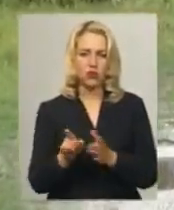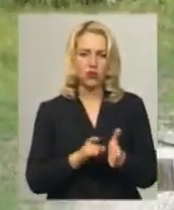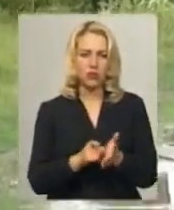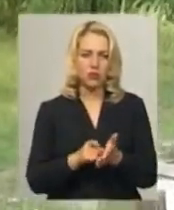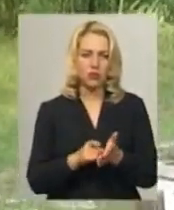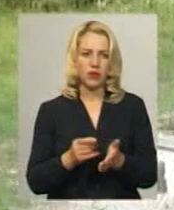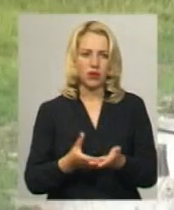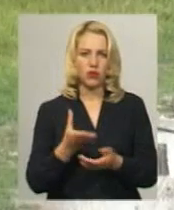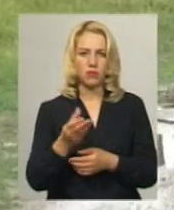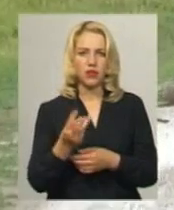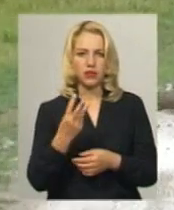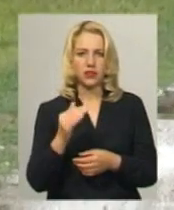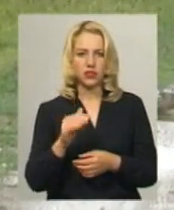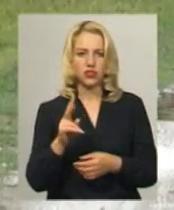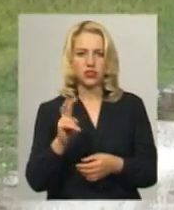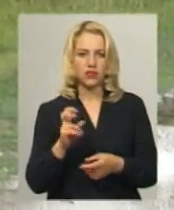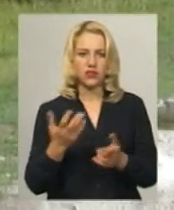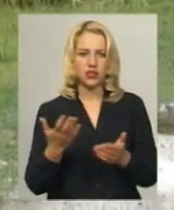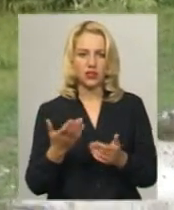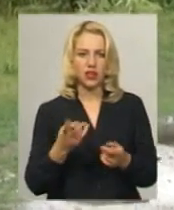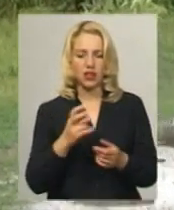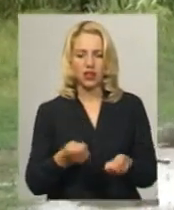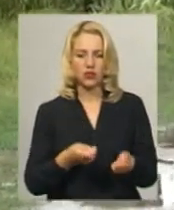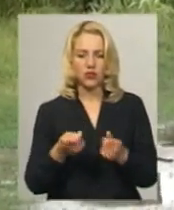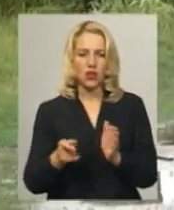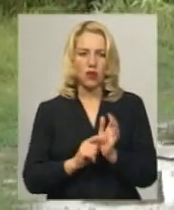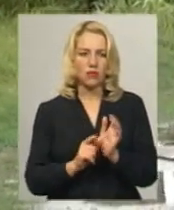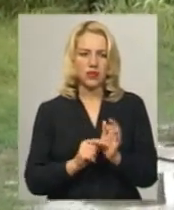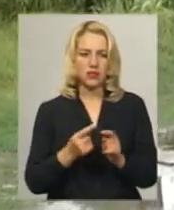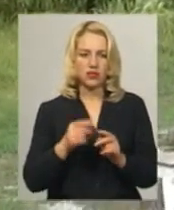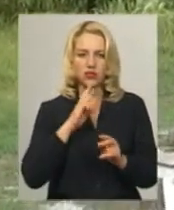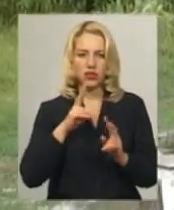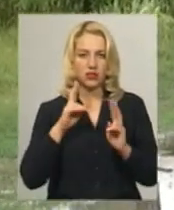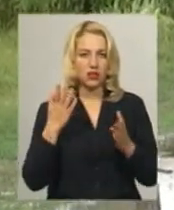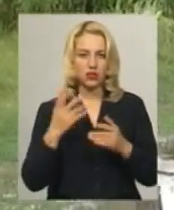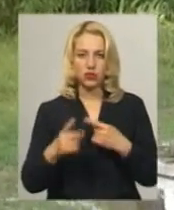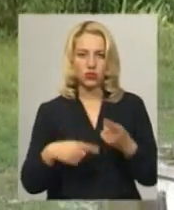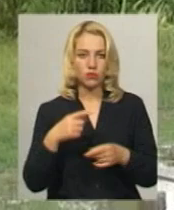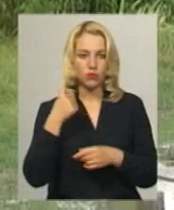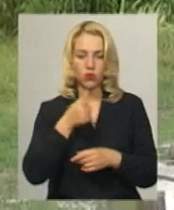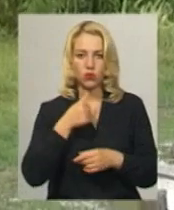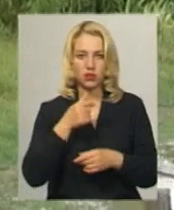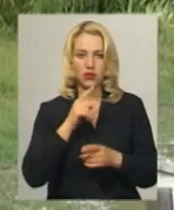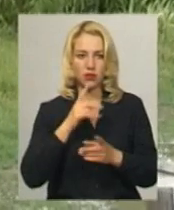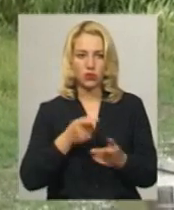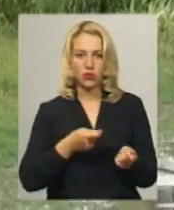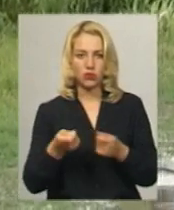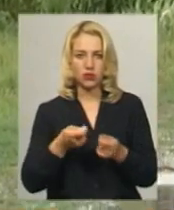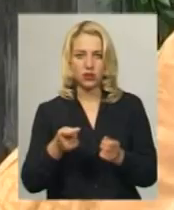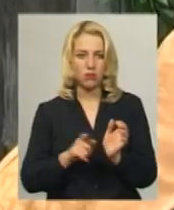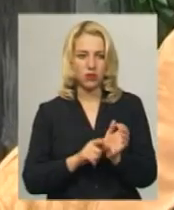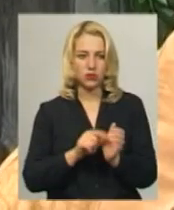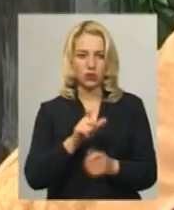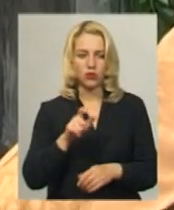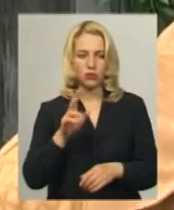Платять Надії Приходько-3200, які зараз тарифи на доставку, пенсії жінка не знає. Каже, якщо наступного року пенсії не носитиме, люди ображатимуться.